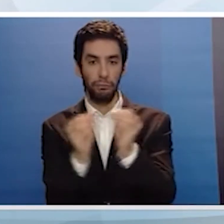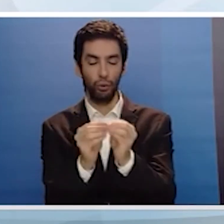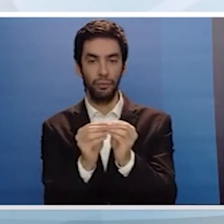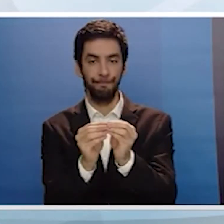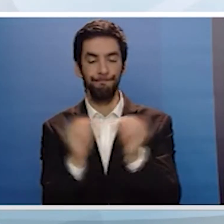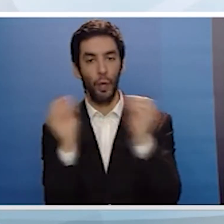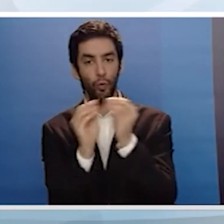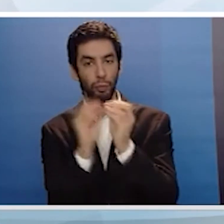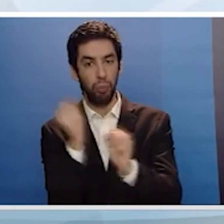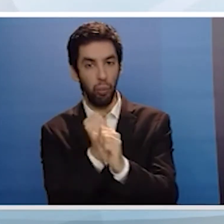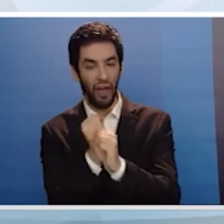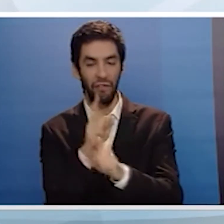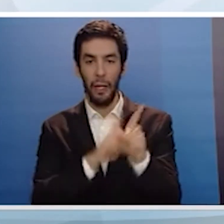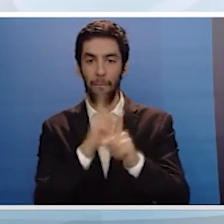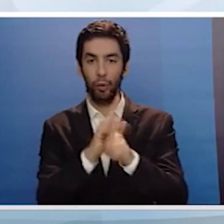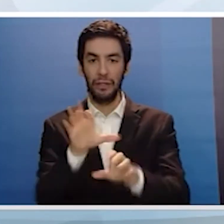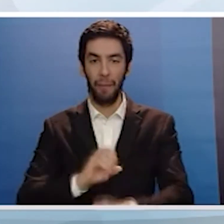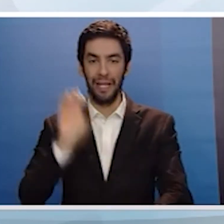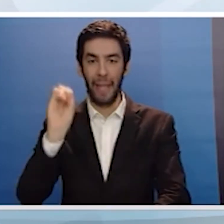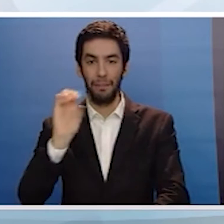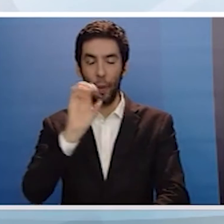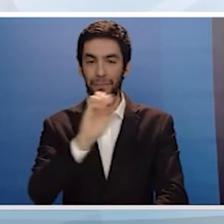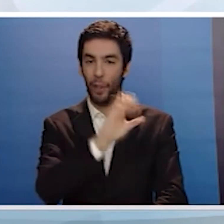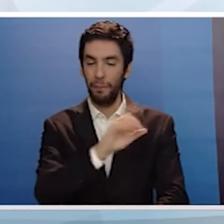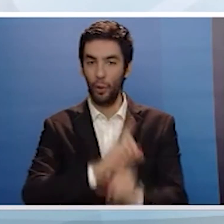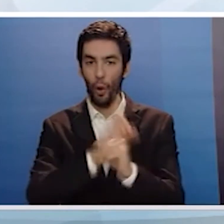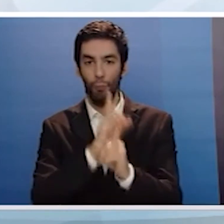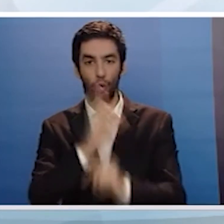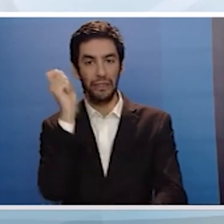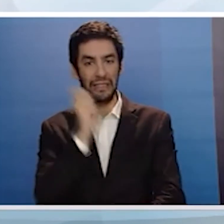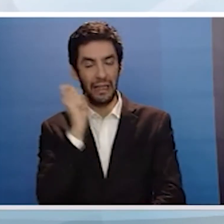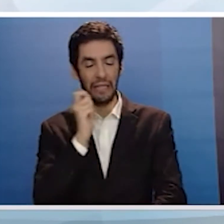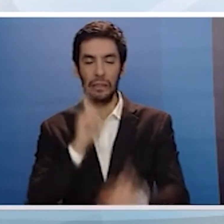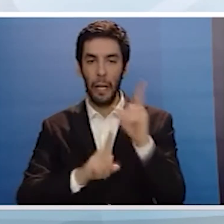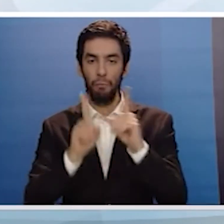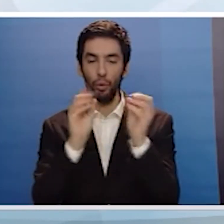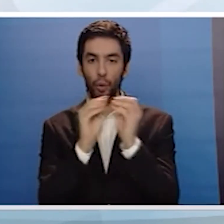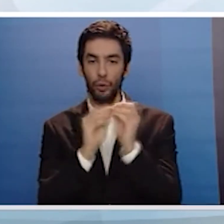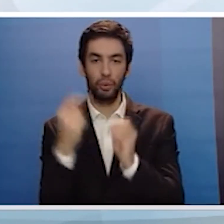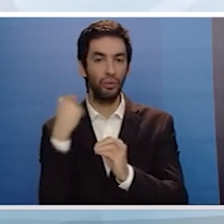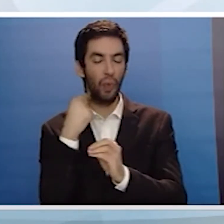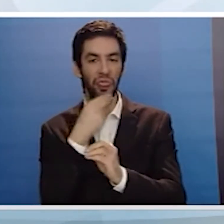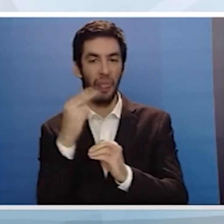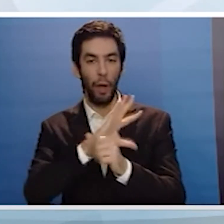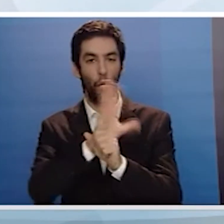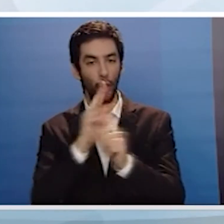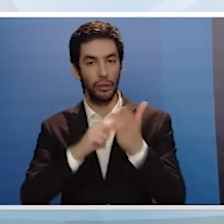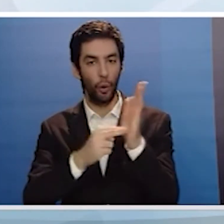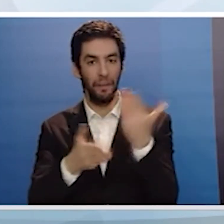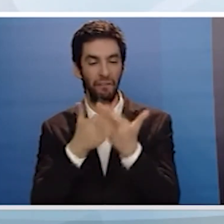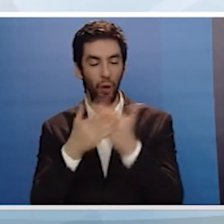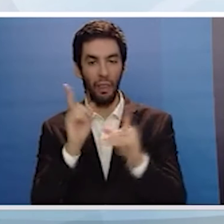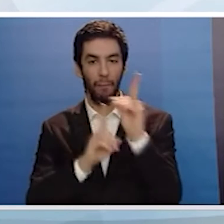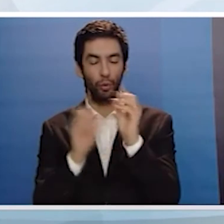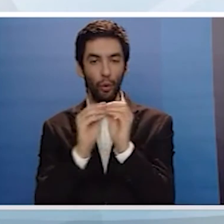συνταξιούχους, τους λήψες δημοσιών βοηθημάτων τους πληγέντες από την κρίση της πανδημίας τους ασθενείς, τις εργαζόμενες